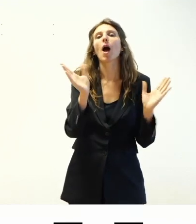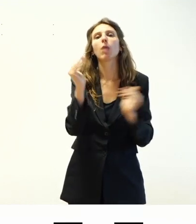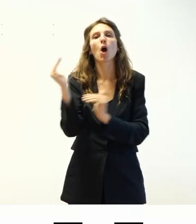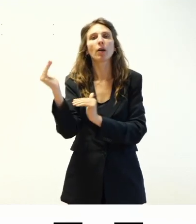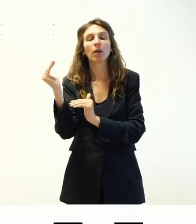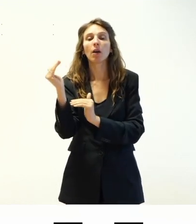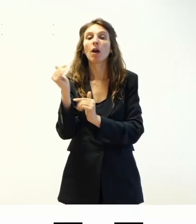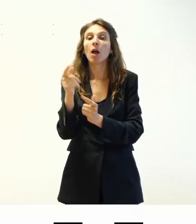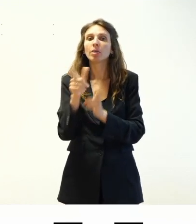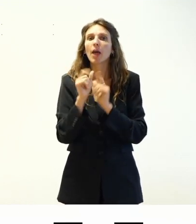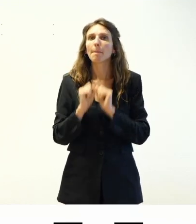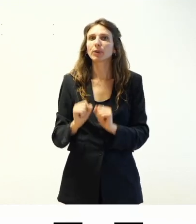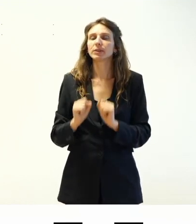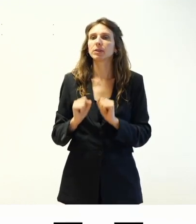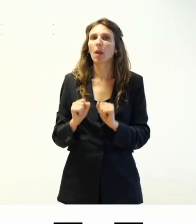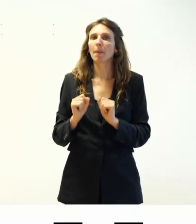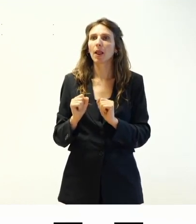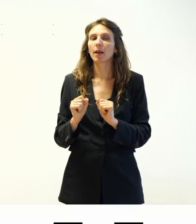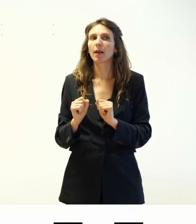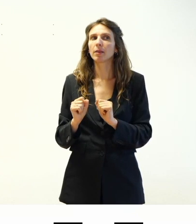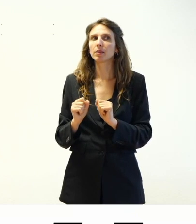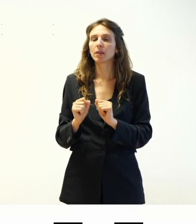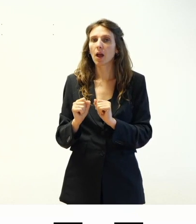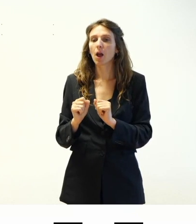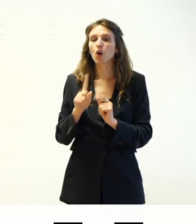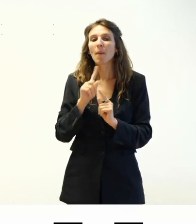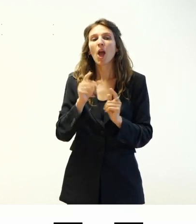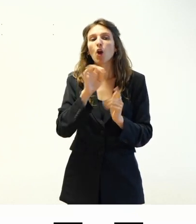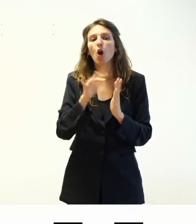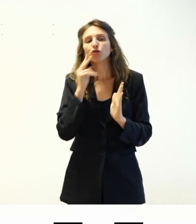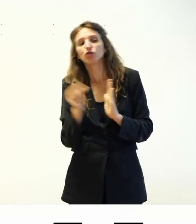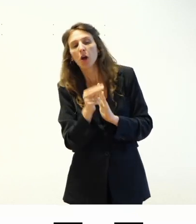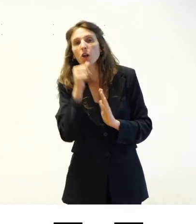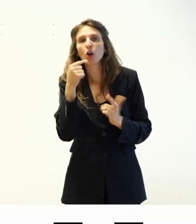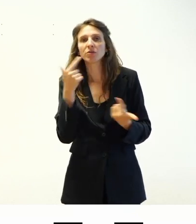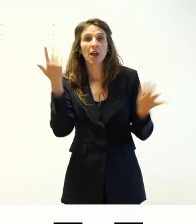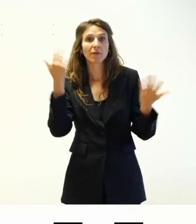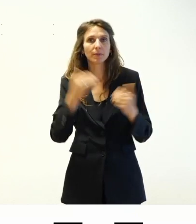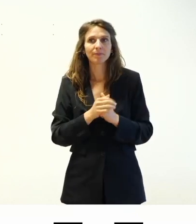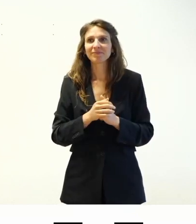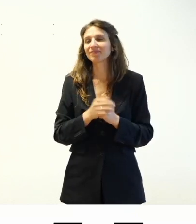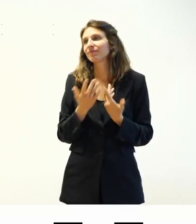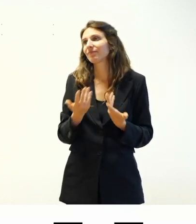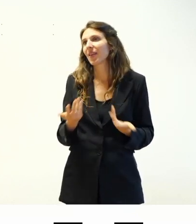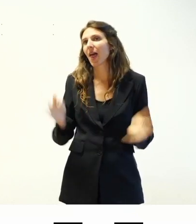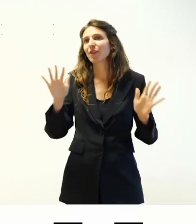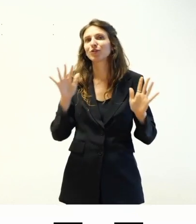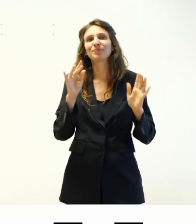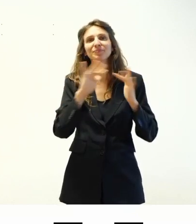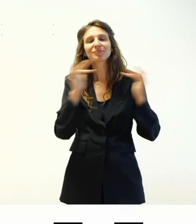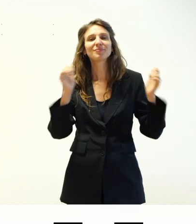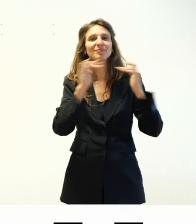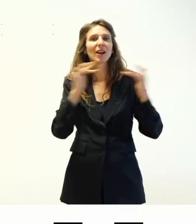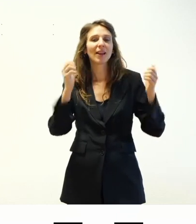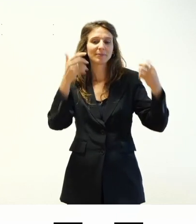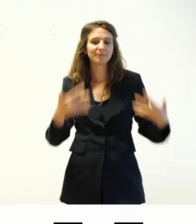utilizzare per l'appunto di non doverne anche andare a vedere come è fatto il codice vi lascio qui un po' di risorse che